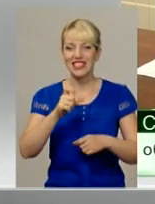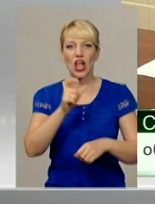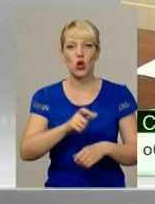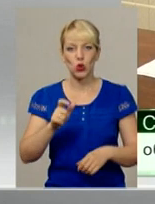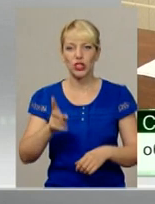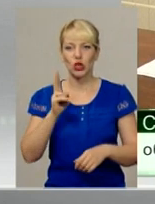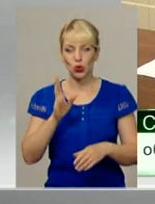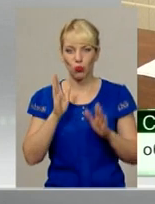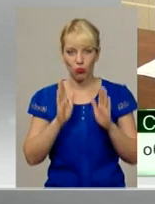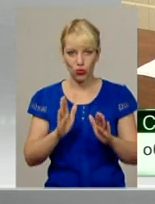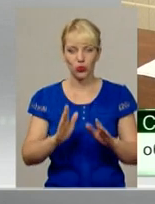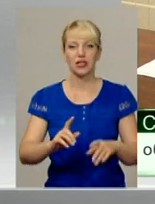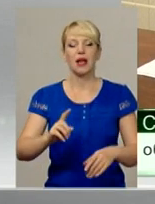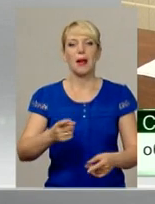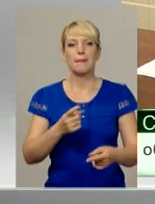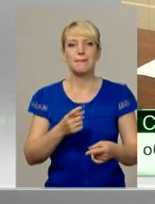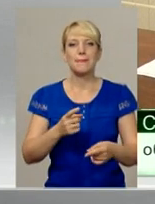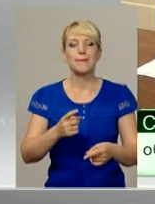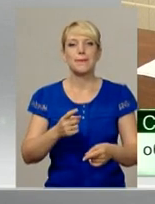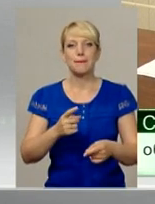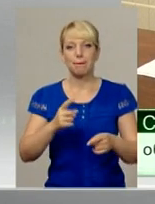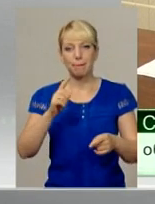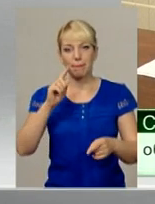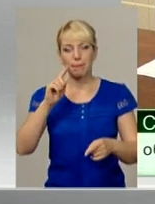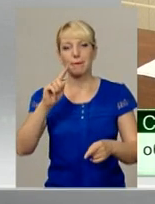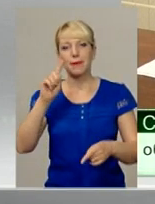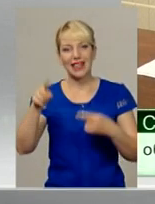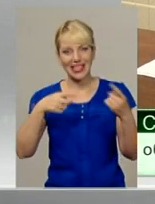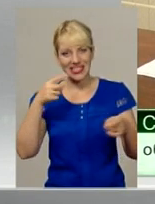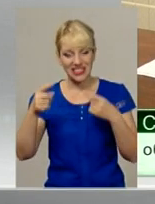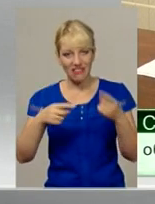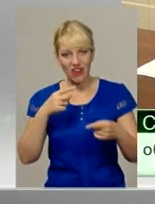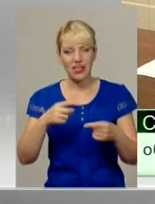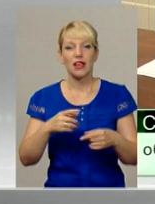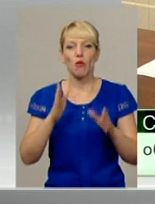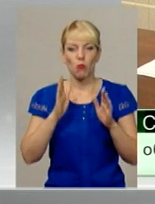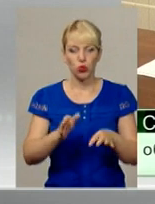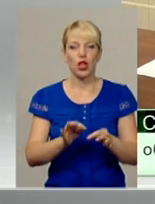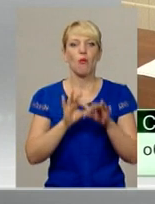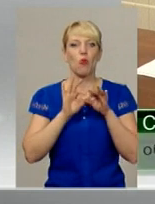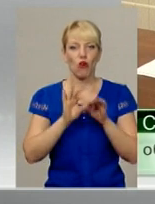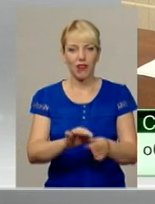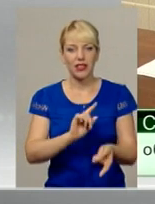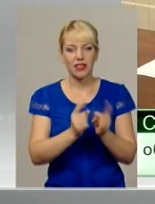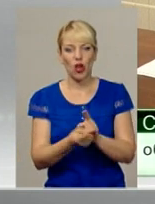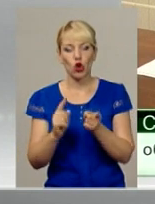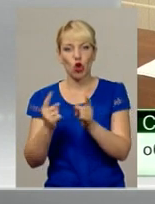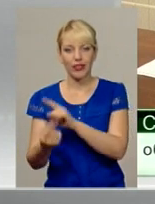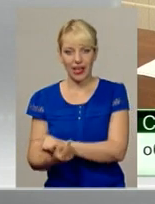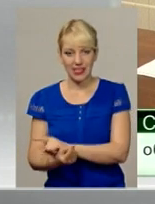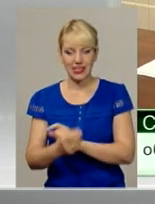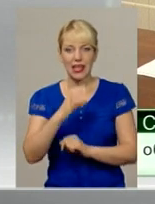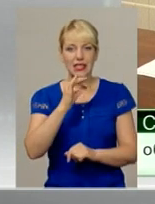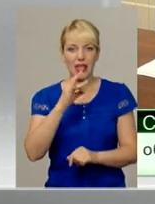які були призвані в третьому волну мобілізації, будуть проведена ротація в серпні